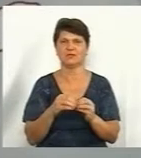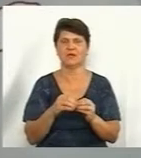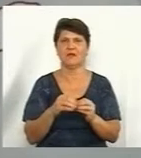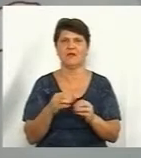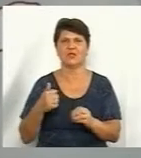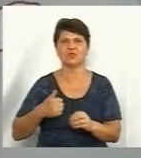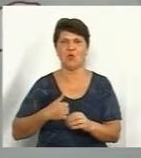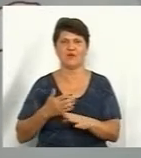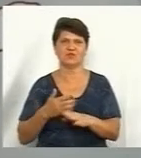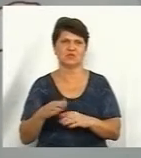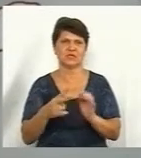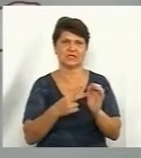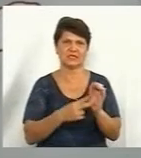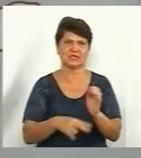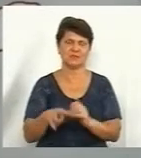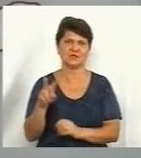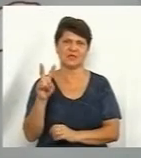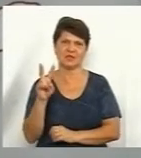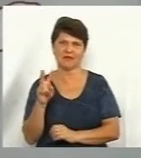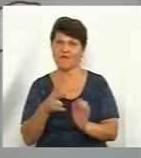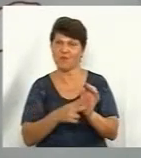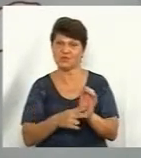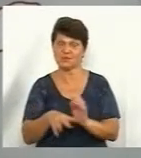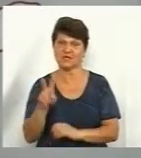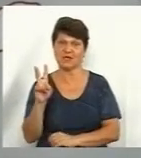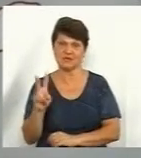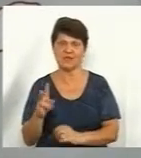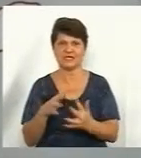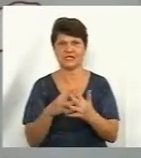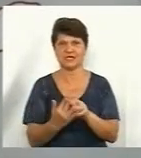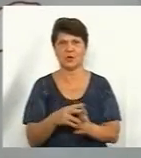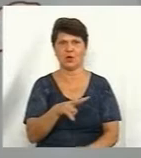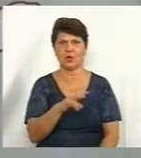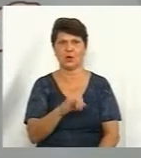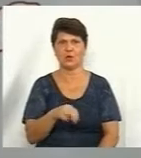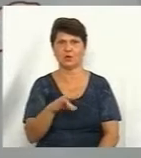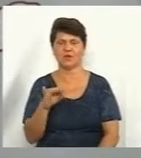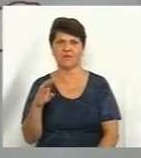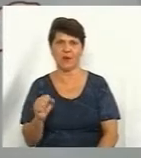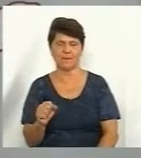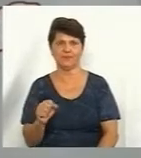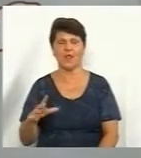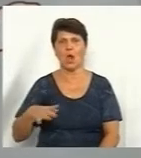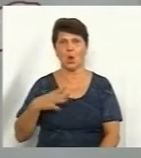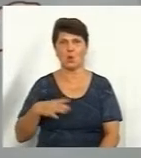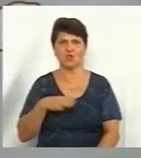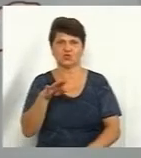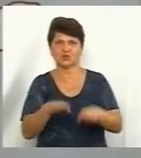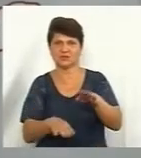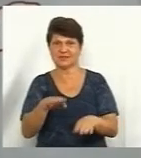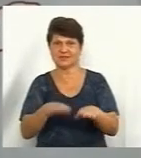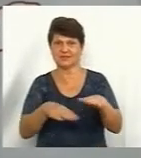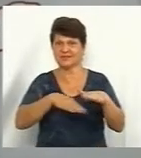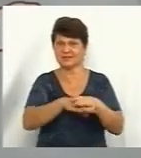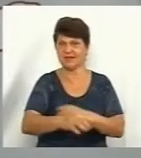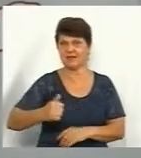Жмеринський район Вінницької області, кінець цитати. Тобто у власність Вінницької міської ради територія колишніх складів потрапила під час